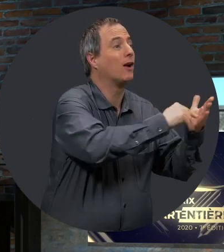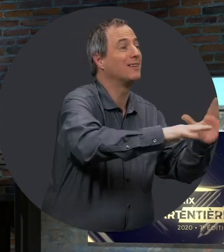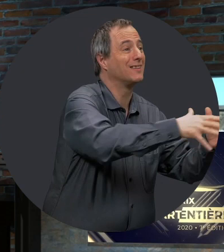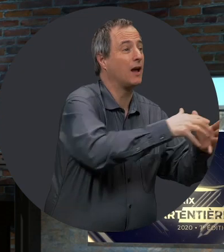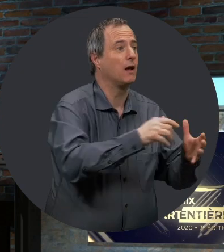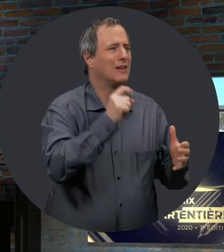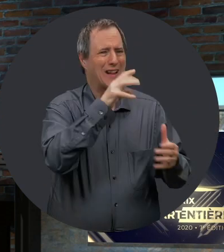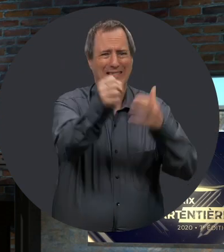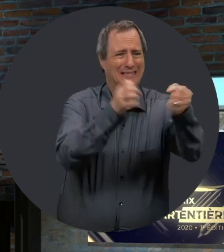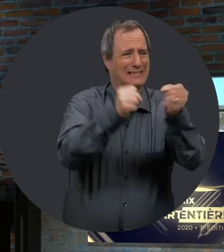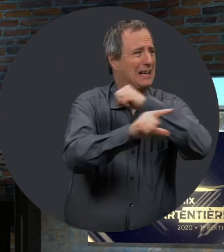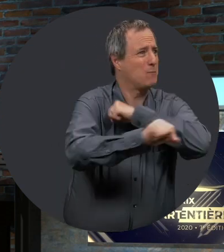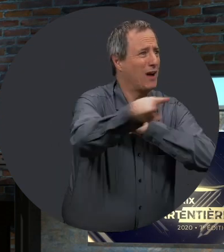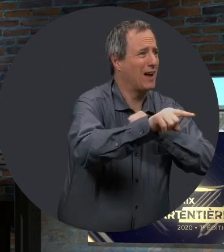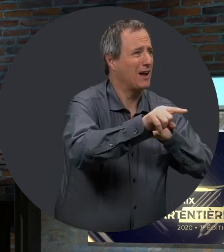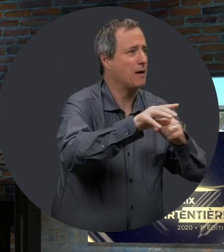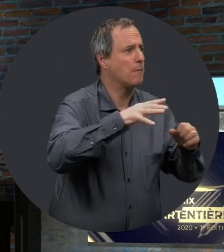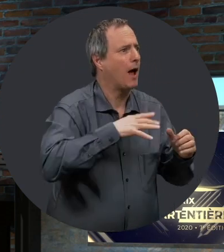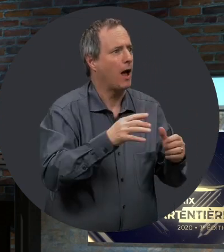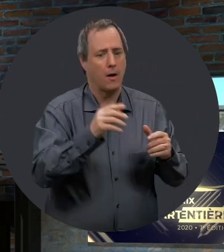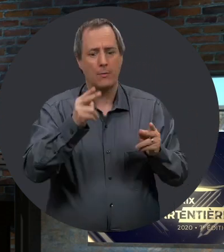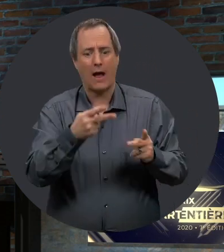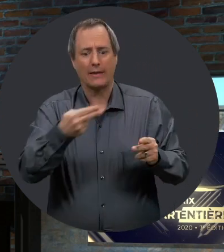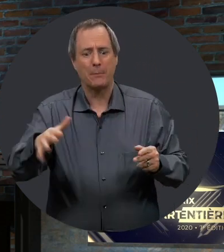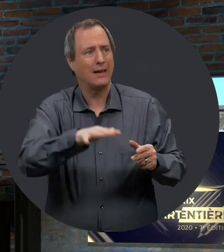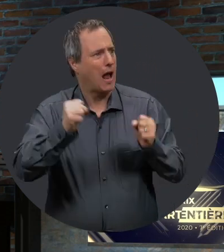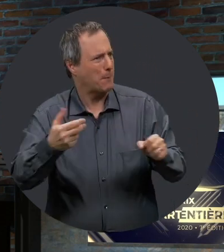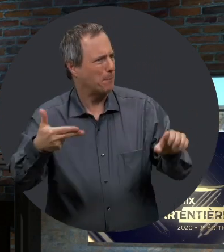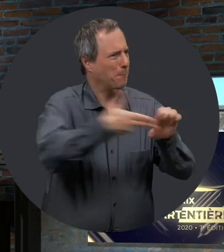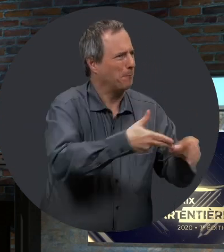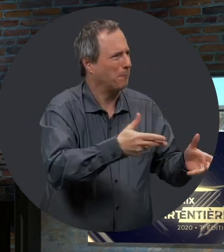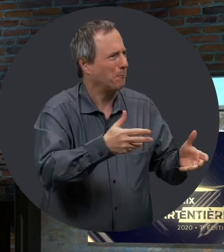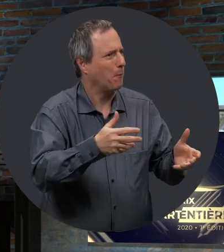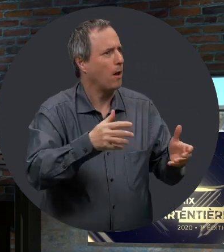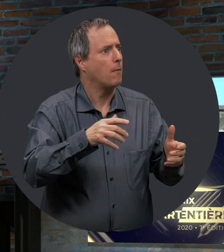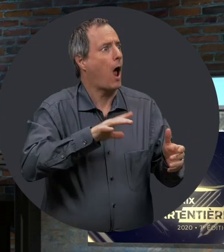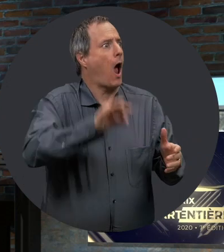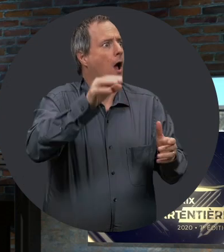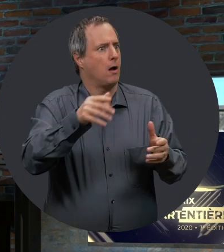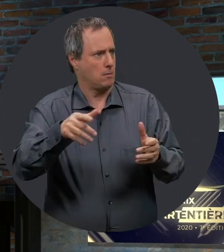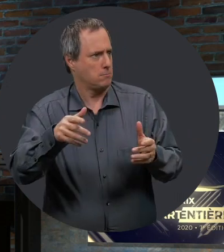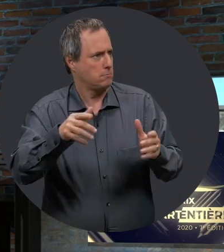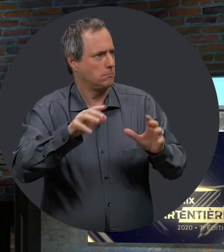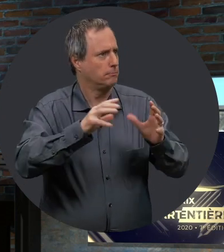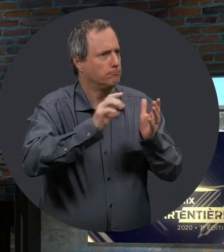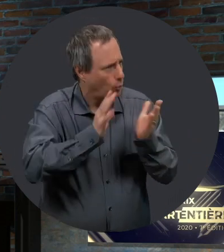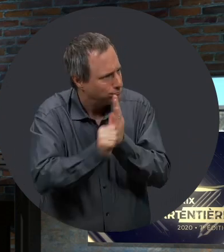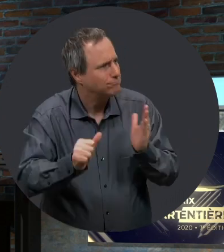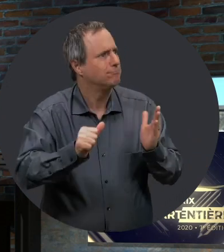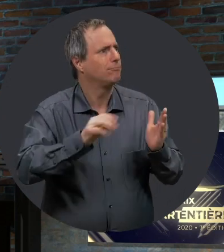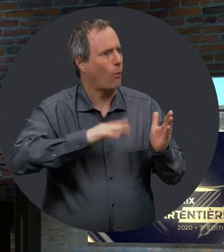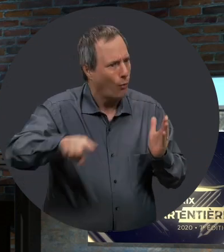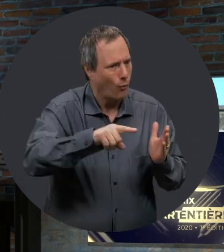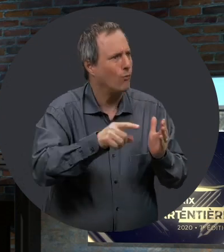handicapées représentent une réponse très pertinente dans le contexte de la rareté de main-d'oeuvre qu'on vit dans certains secteurs. Ils représentent